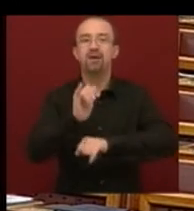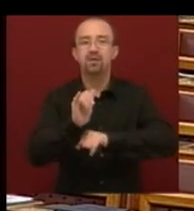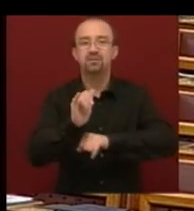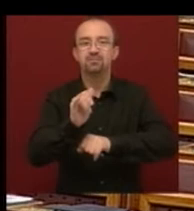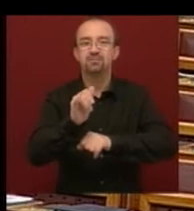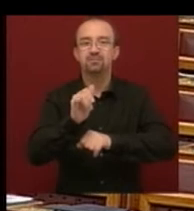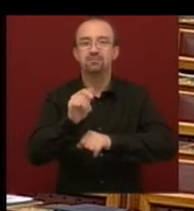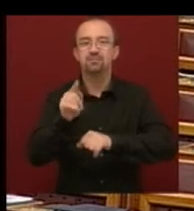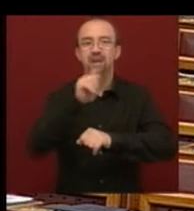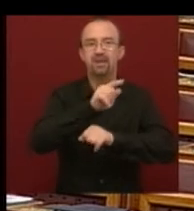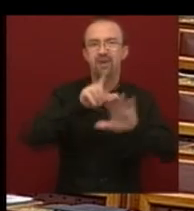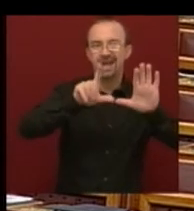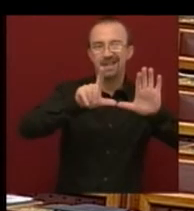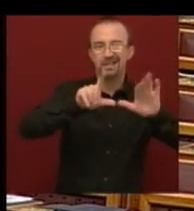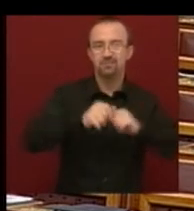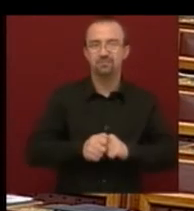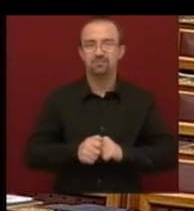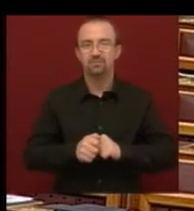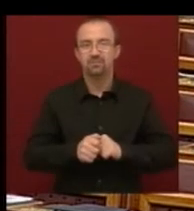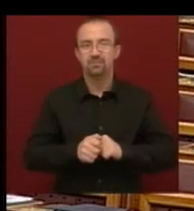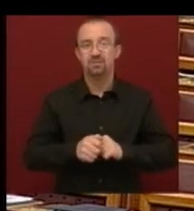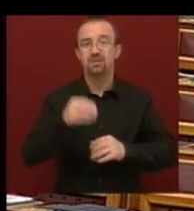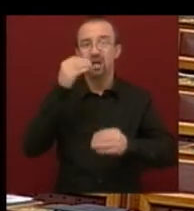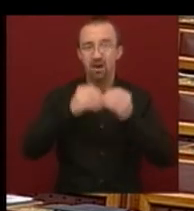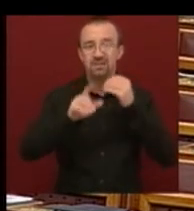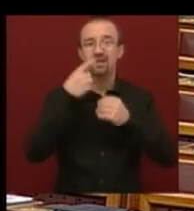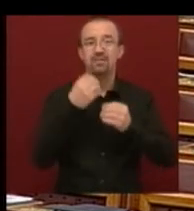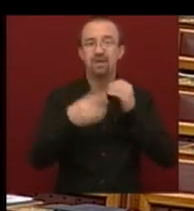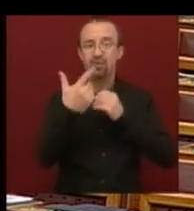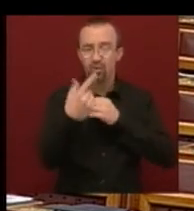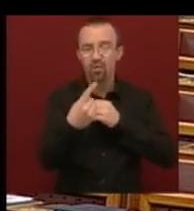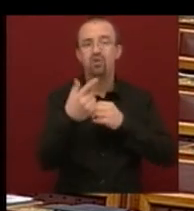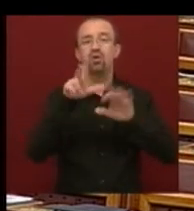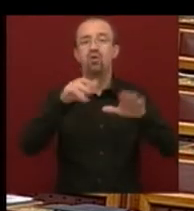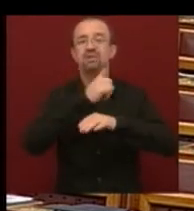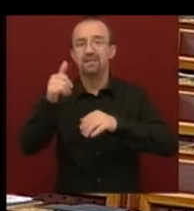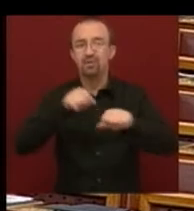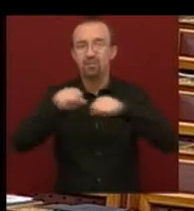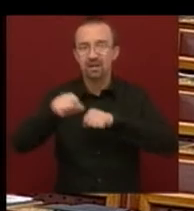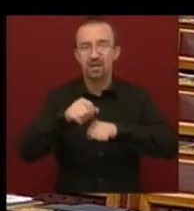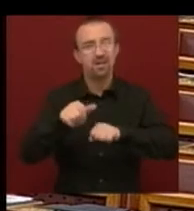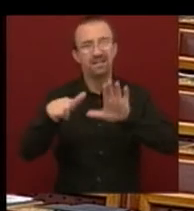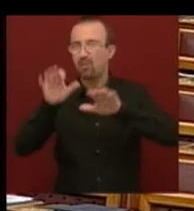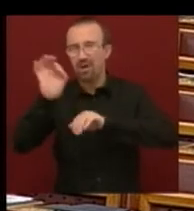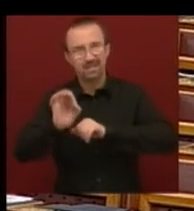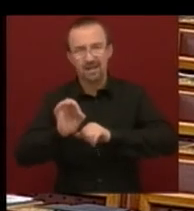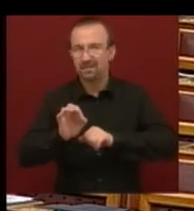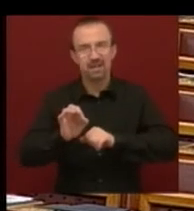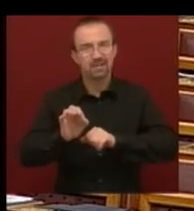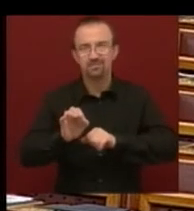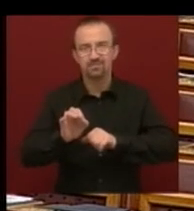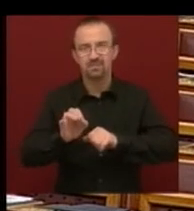csak van előtte egy 7-es. És azért van, mert önök 8 élet kormányoztak. Tehát sajnos Magyarország államodásága nem 6%-an áll,